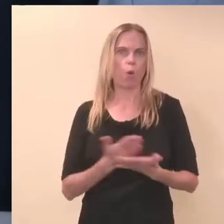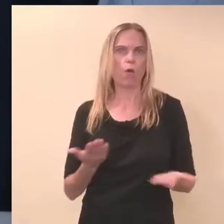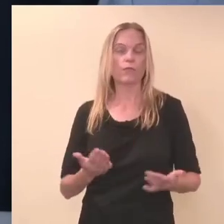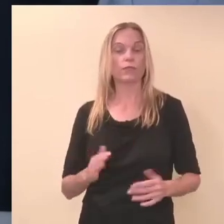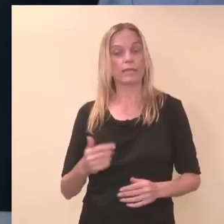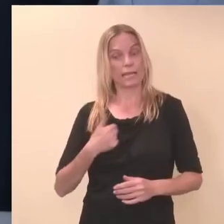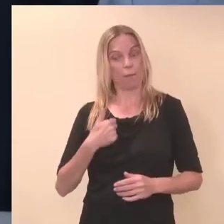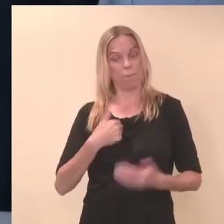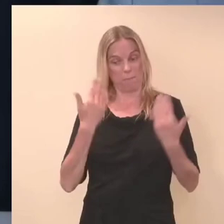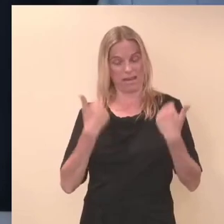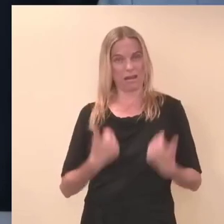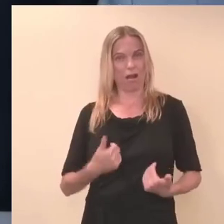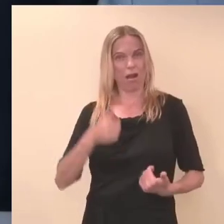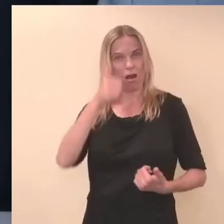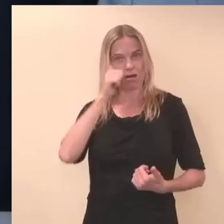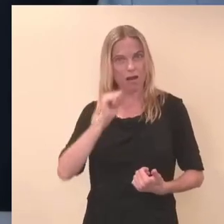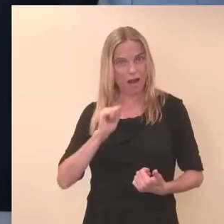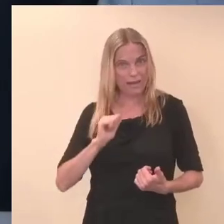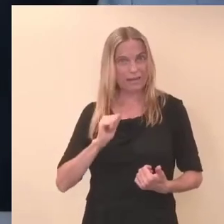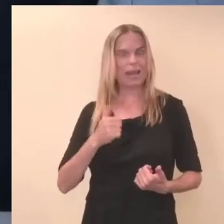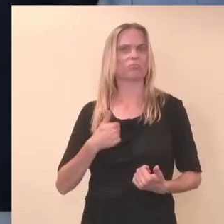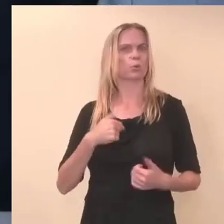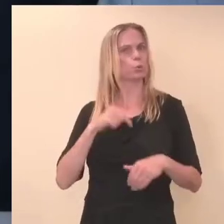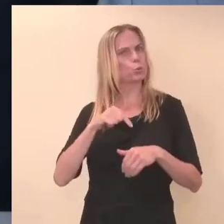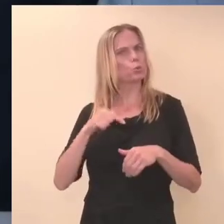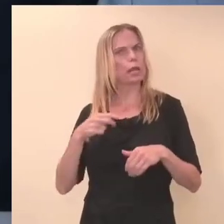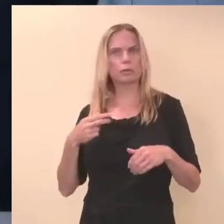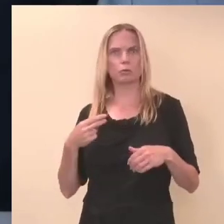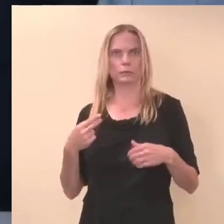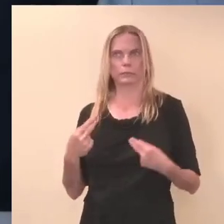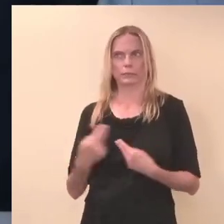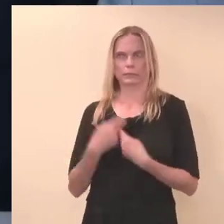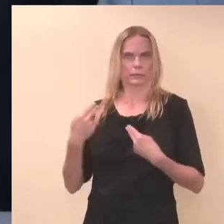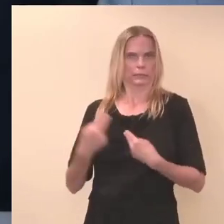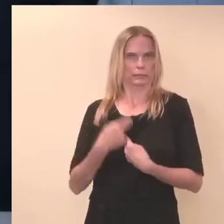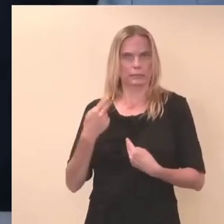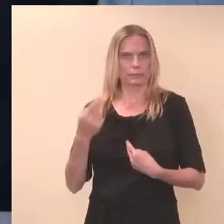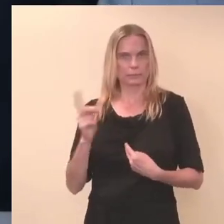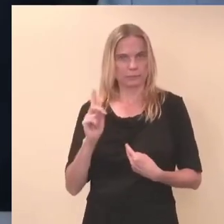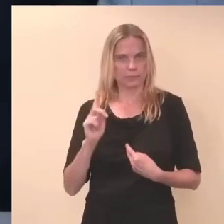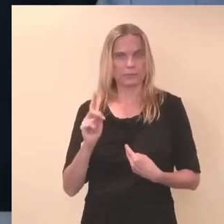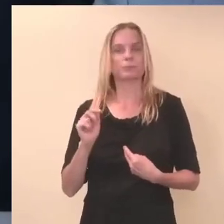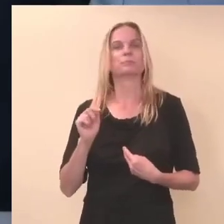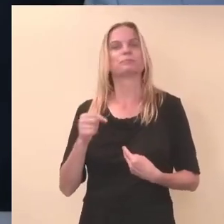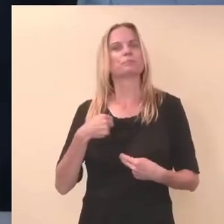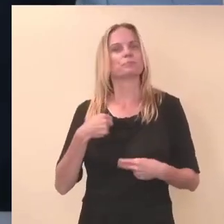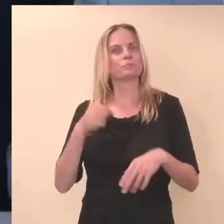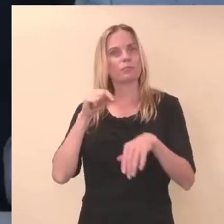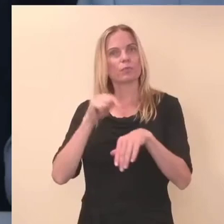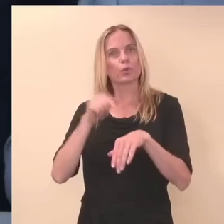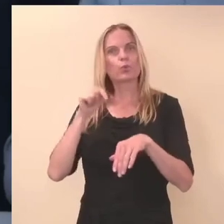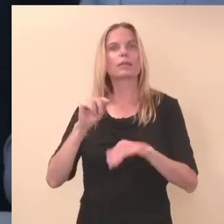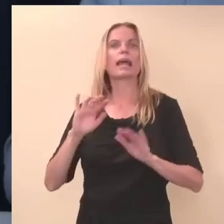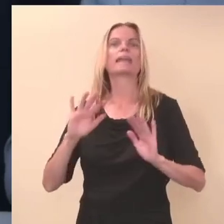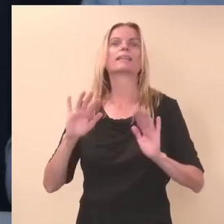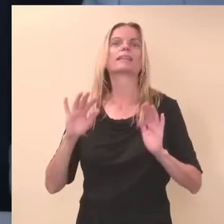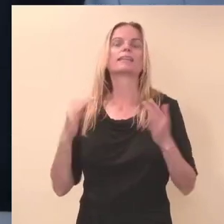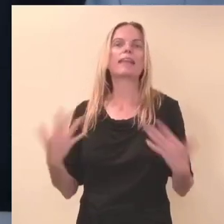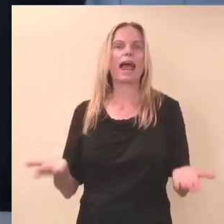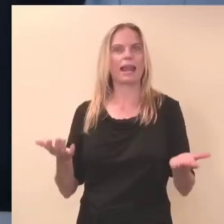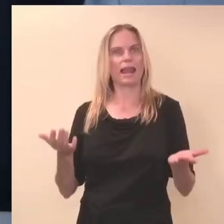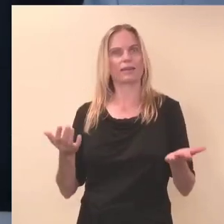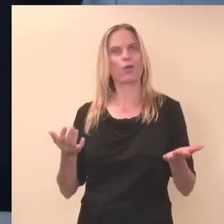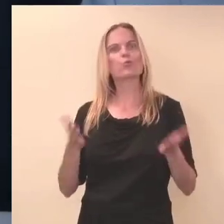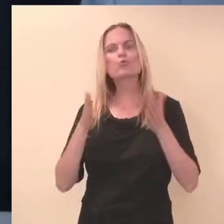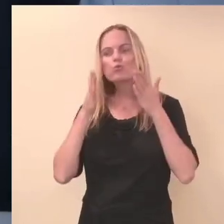selles loos kõige rohkem häirib, on see, et jälle järjekordne näide sellest suhtumisest,